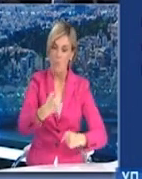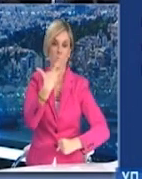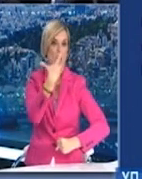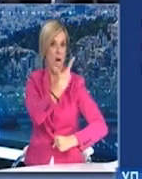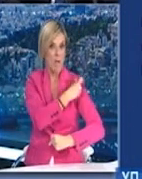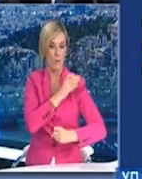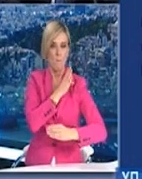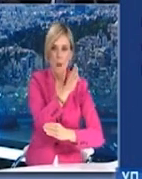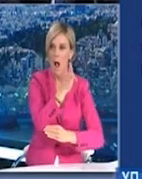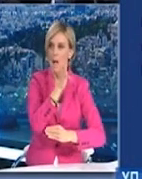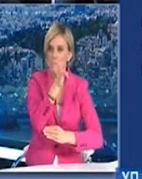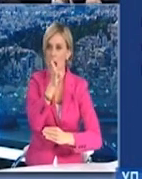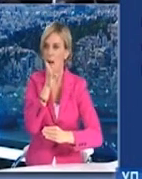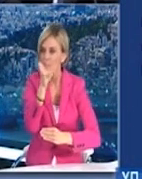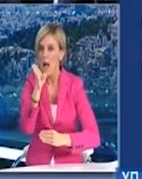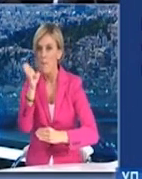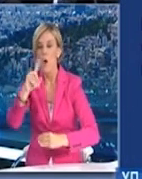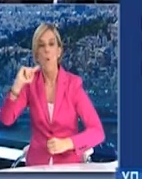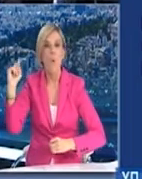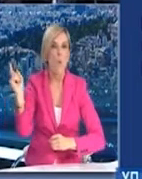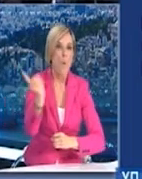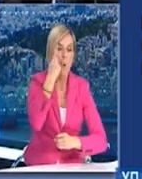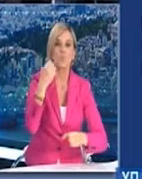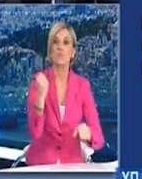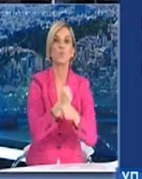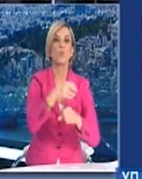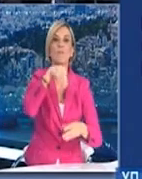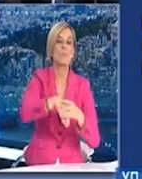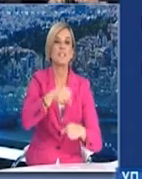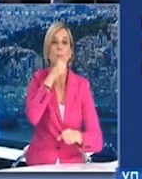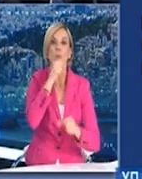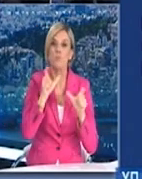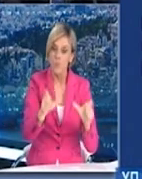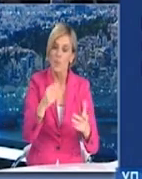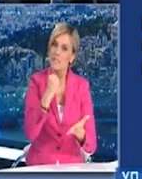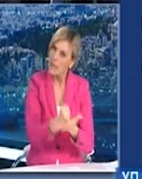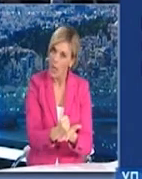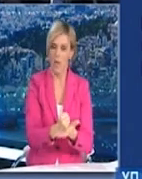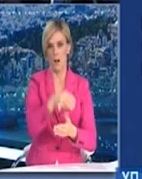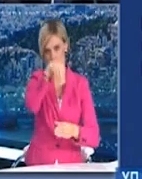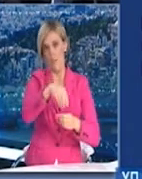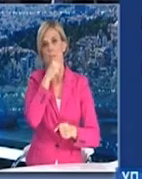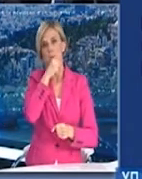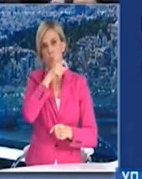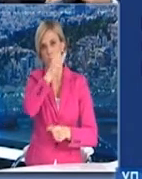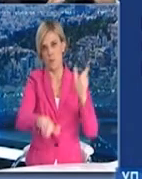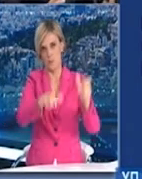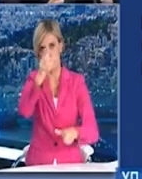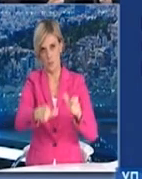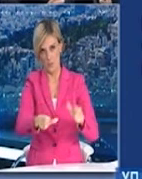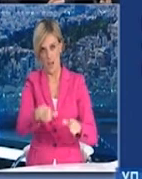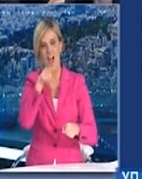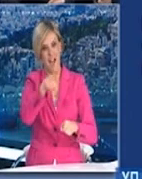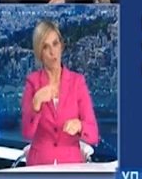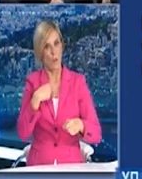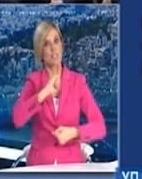θα εμβολιάσουν και τους εργαζομένους στους 20 ευγυρίας και τους ωφελούμενους. Είναι μια ξεχωριστή